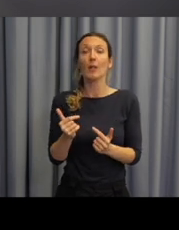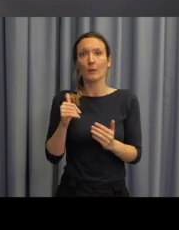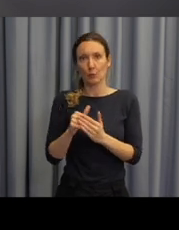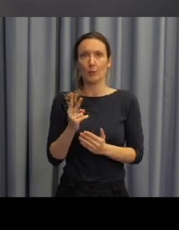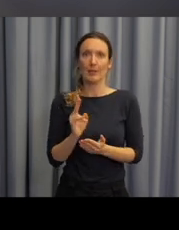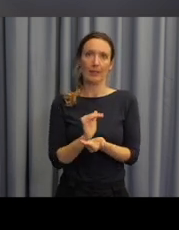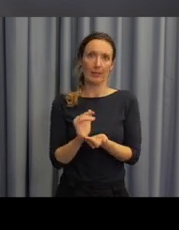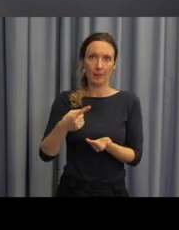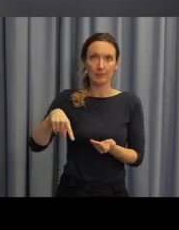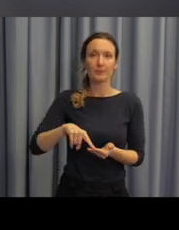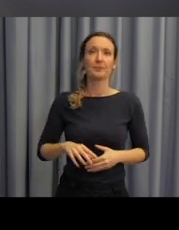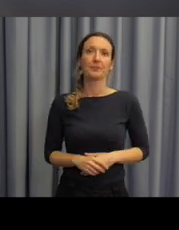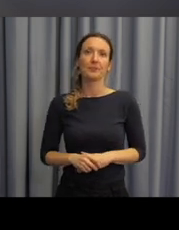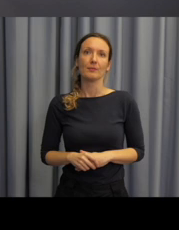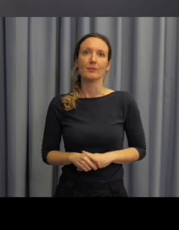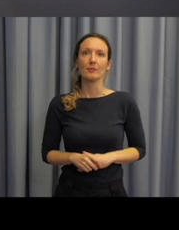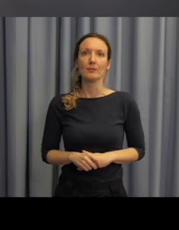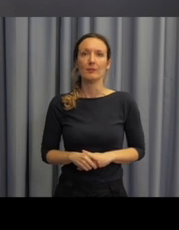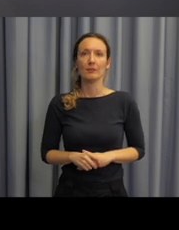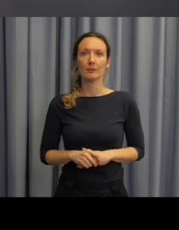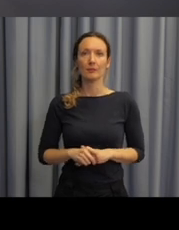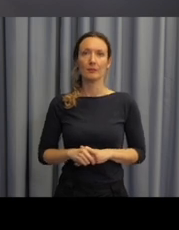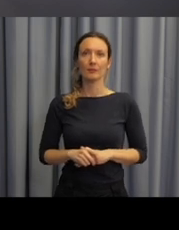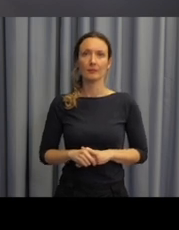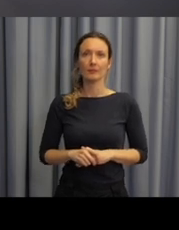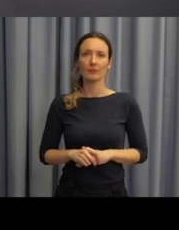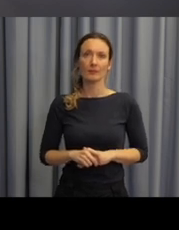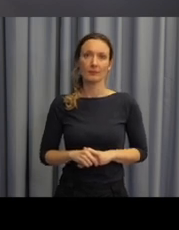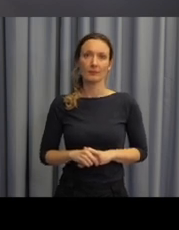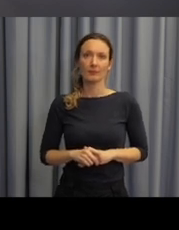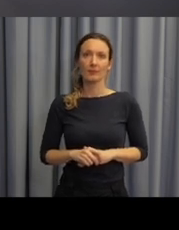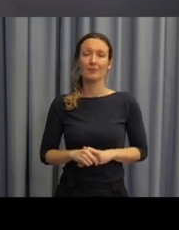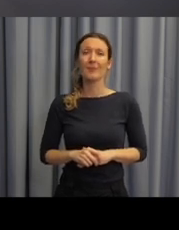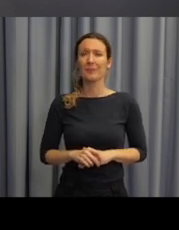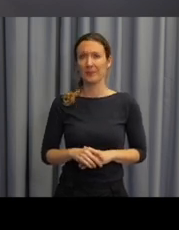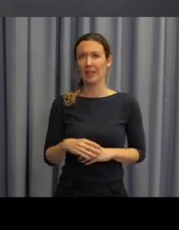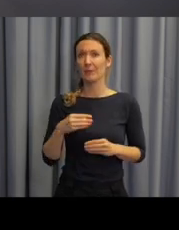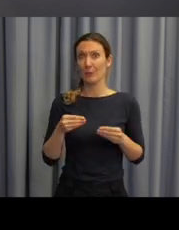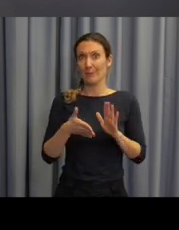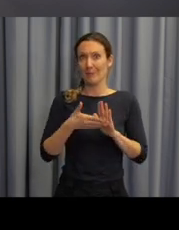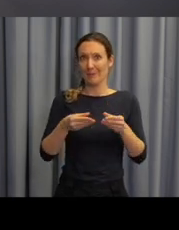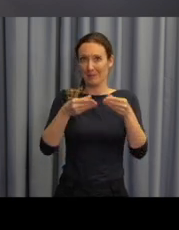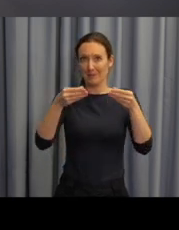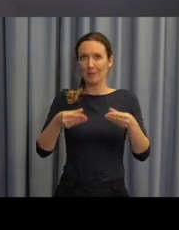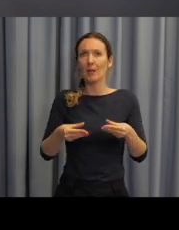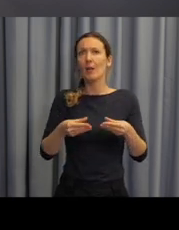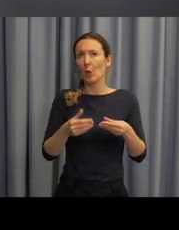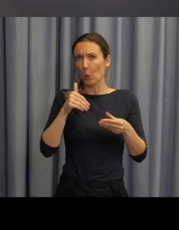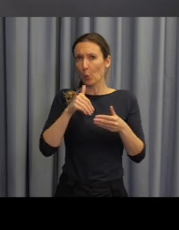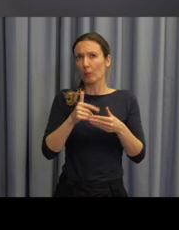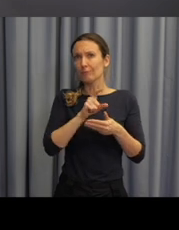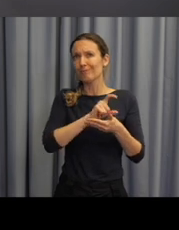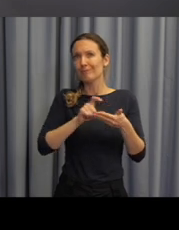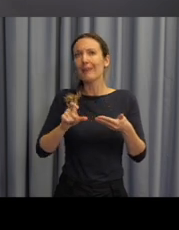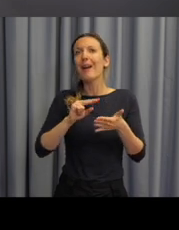Ráda bych se vrátila jenom velmi stručně k obsahu té metodické podpory, které si tady ale budeme probírat velmi